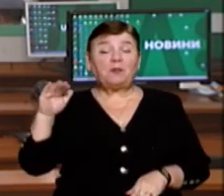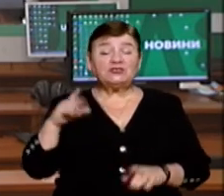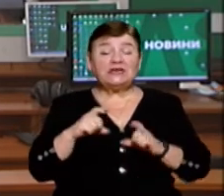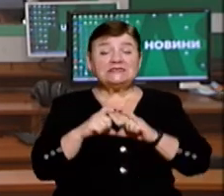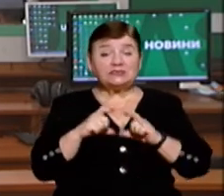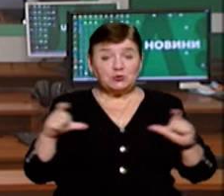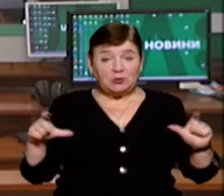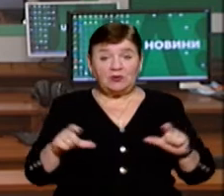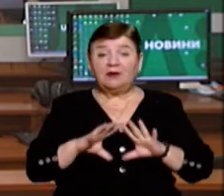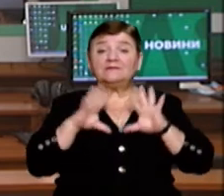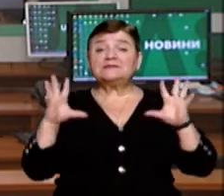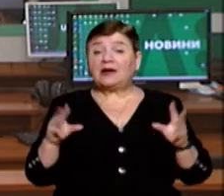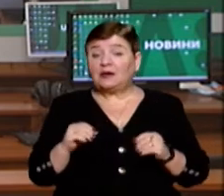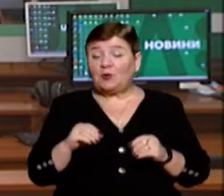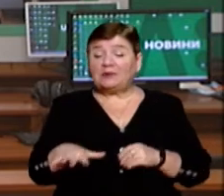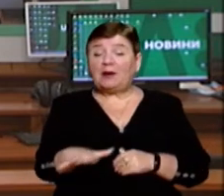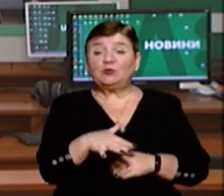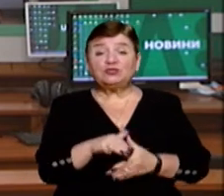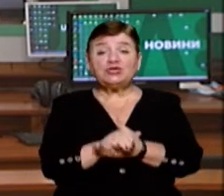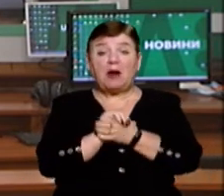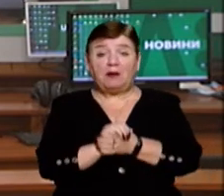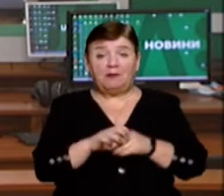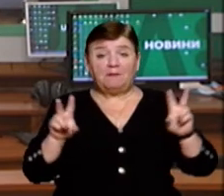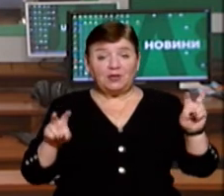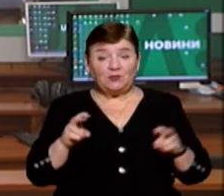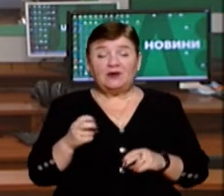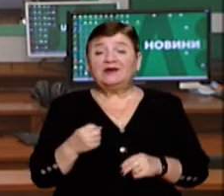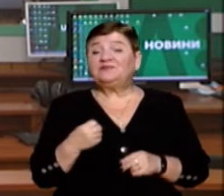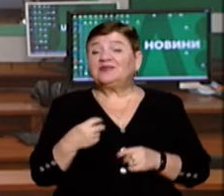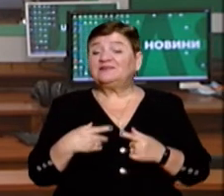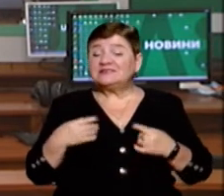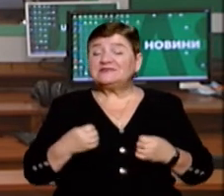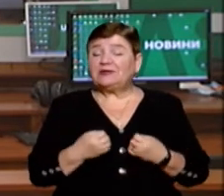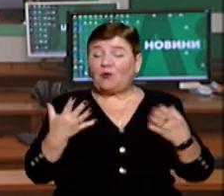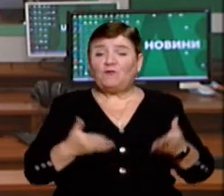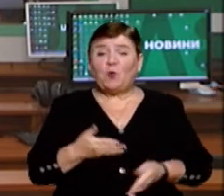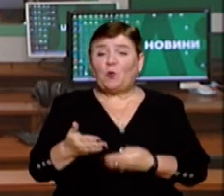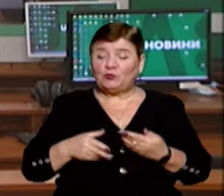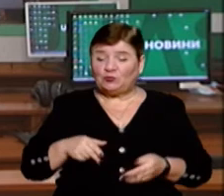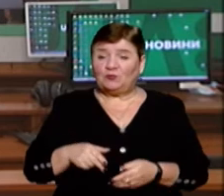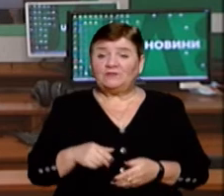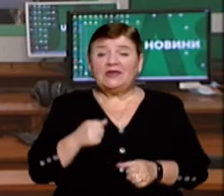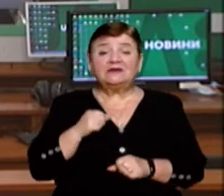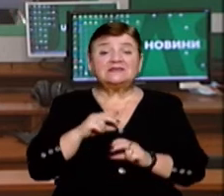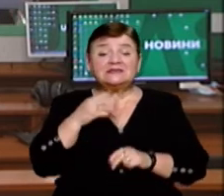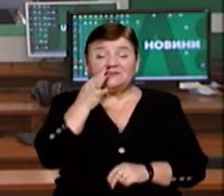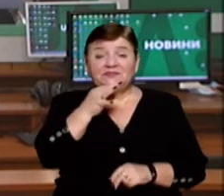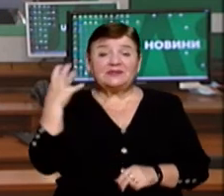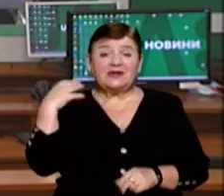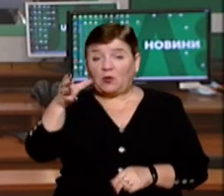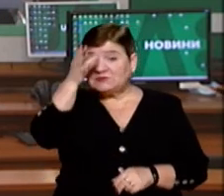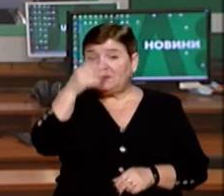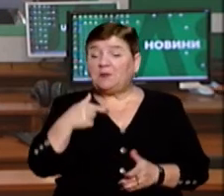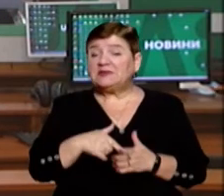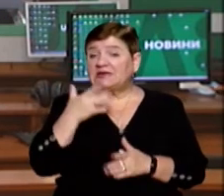школою. Загалом на площі Миру зібралися 611 випускників і влаштували святкову ходу. За словами начальниць управління освіти